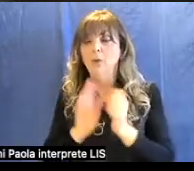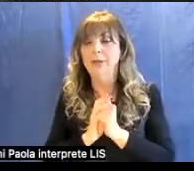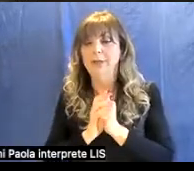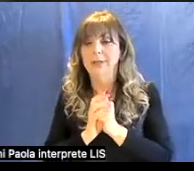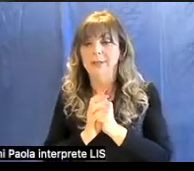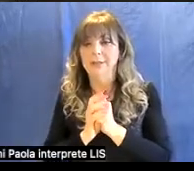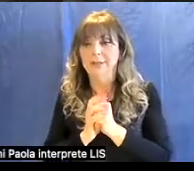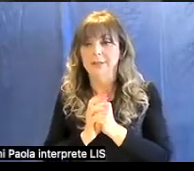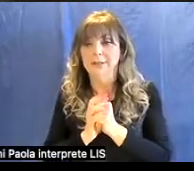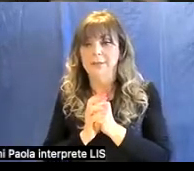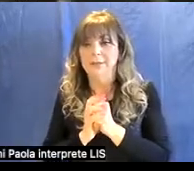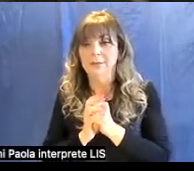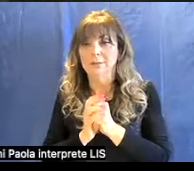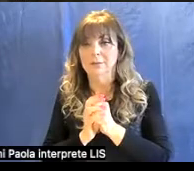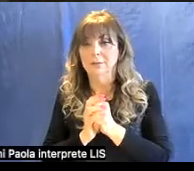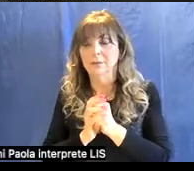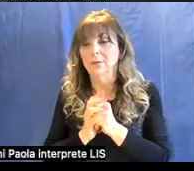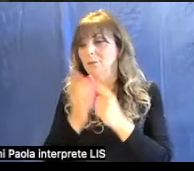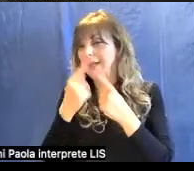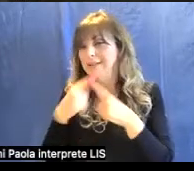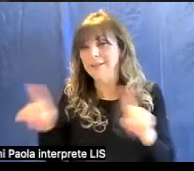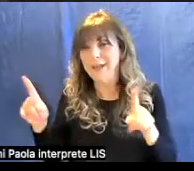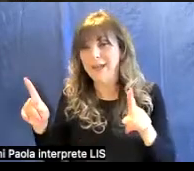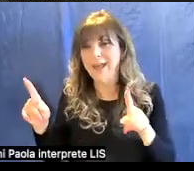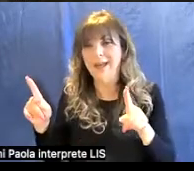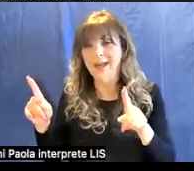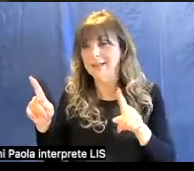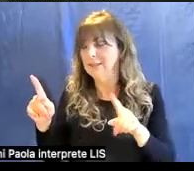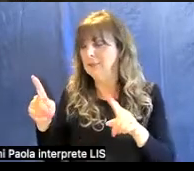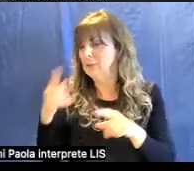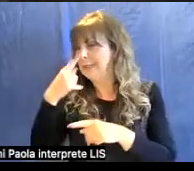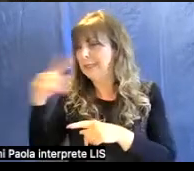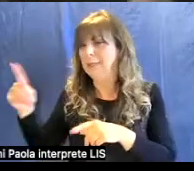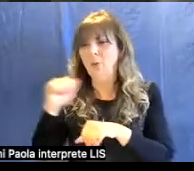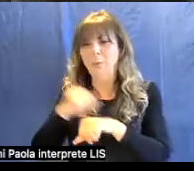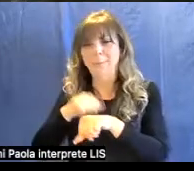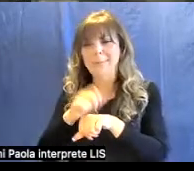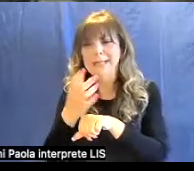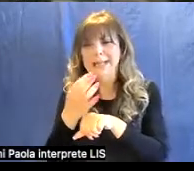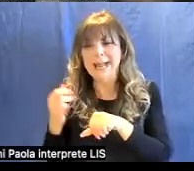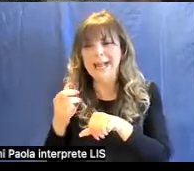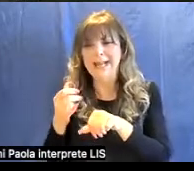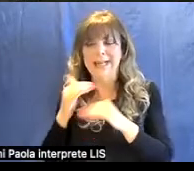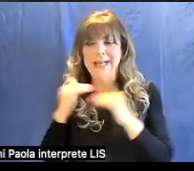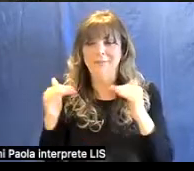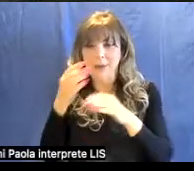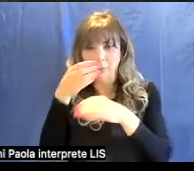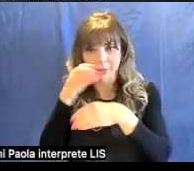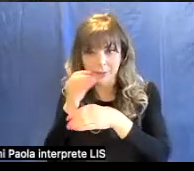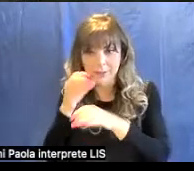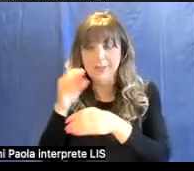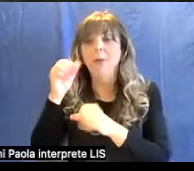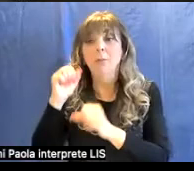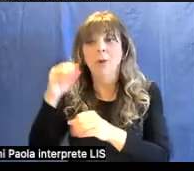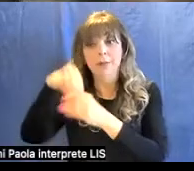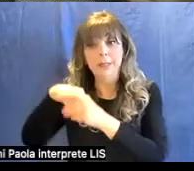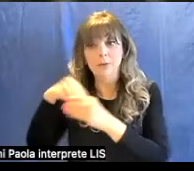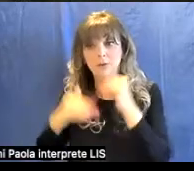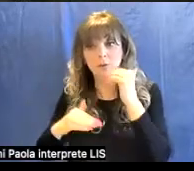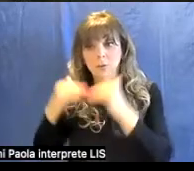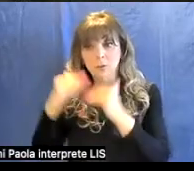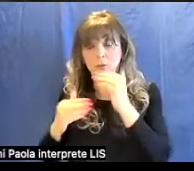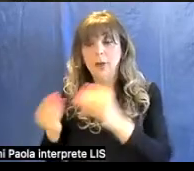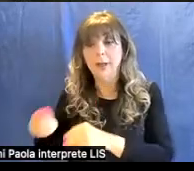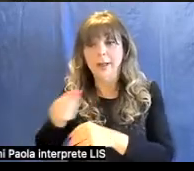una diversa specie mineralogica a livello microscopico può essere presente all'interno della struttura e